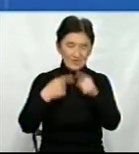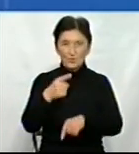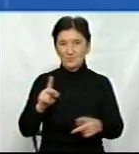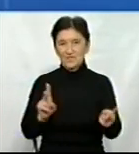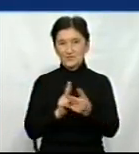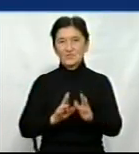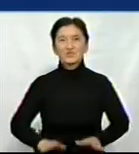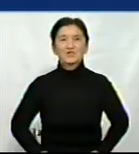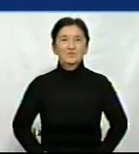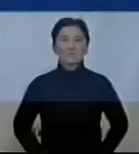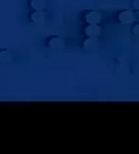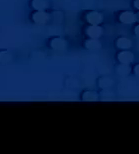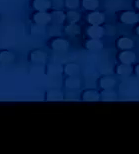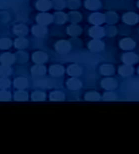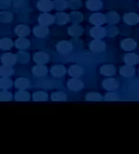все добре.